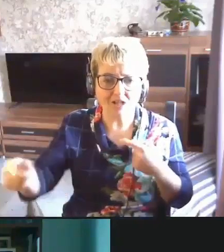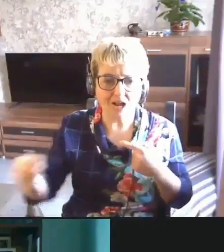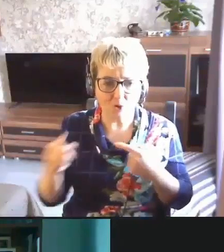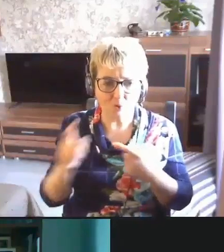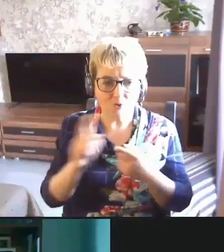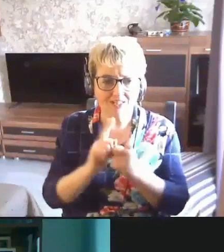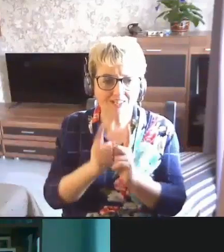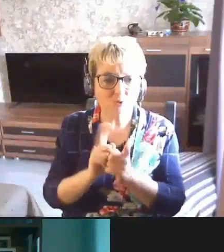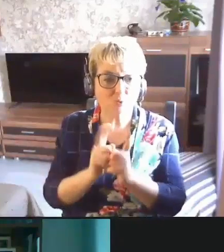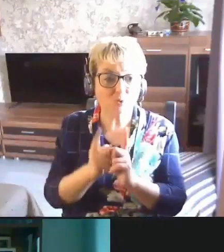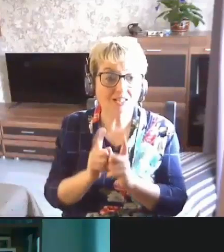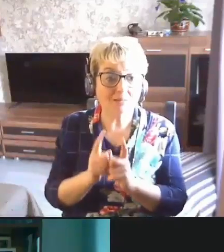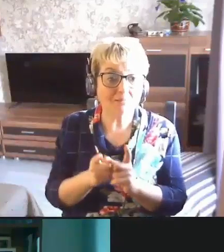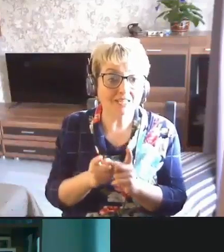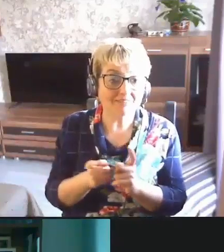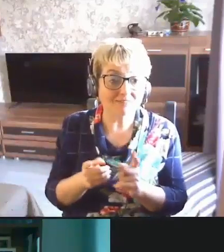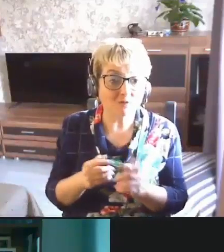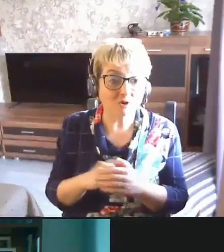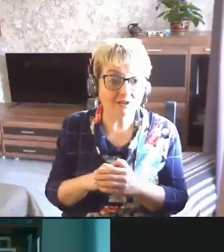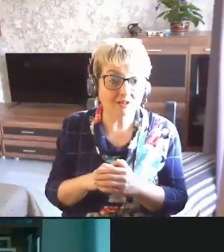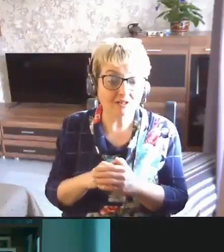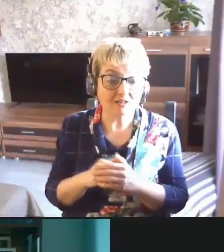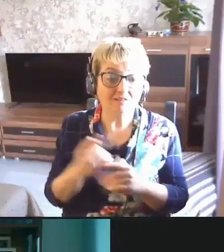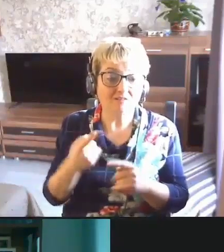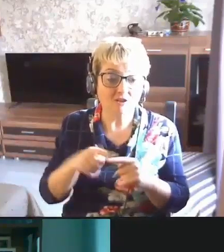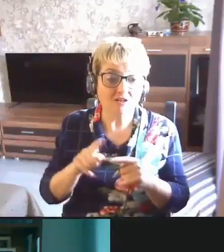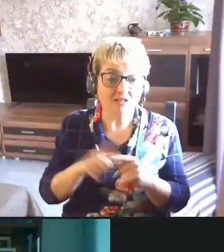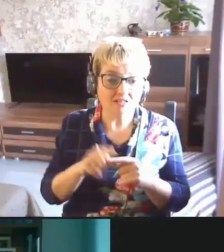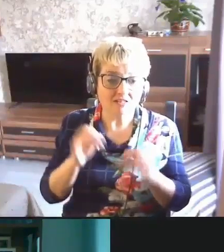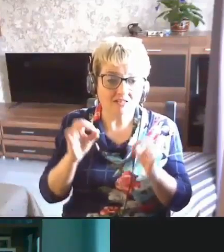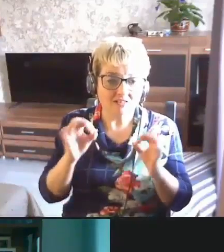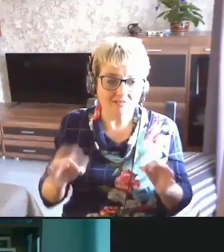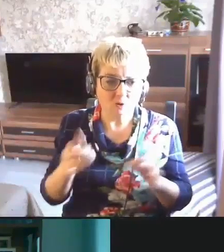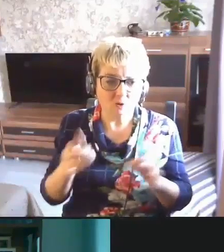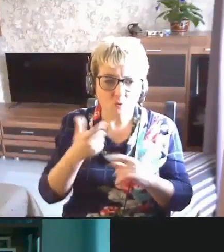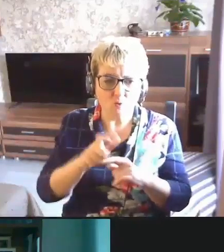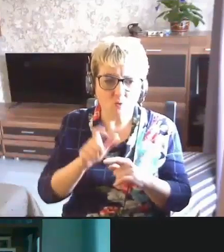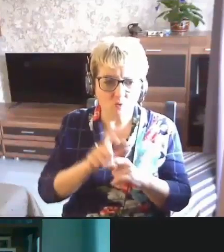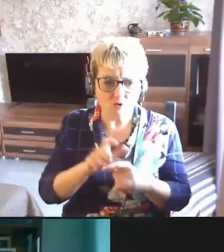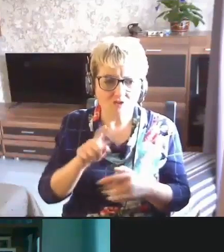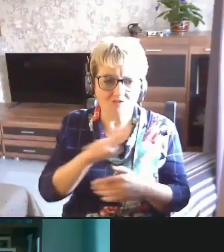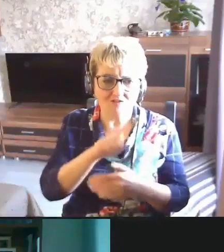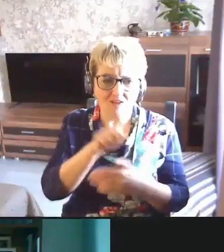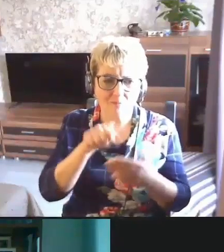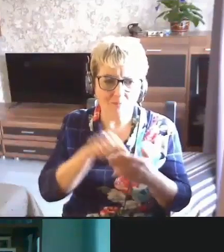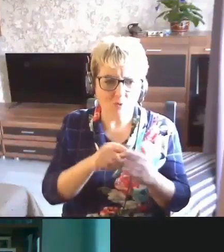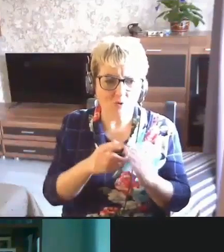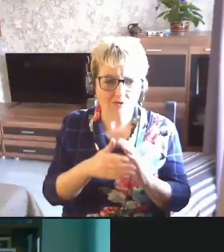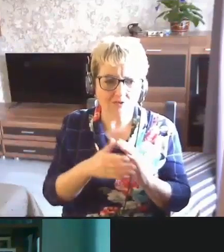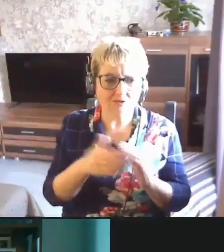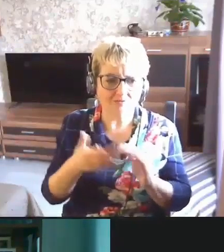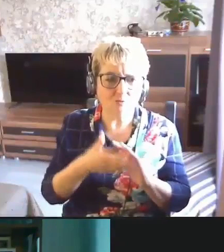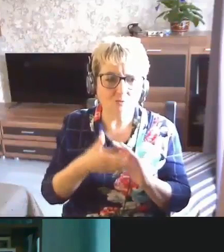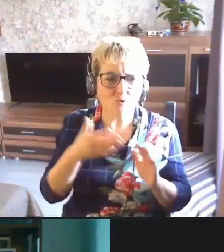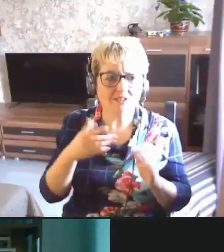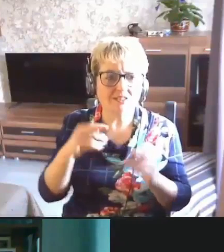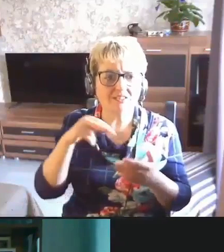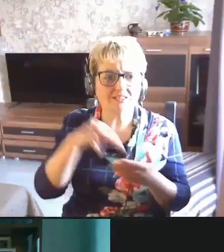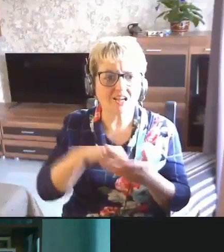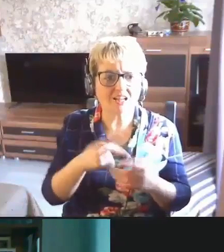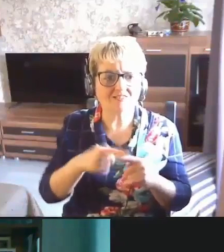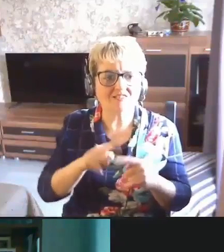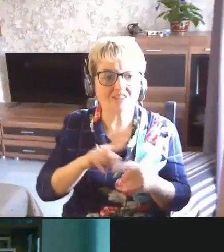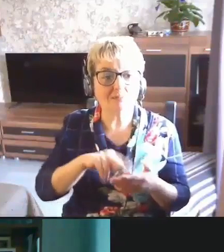трудоперевода. естественно, это очень-очень вопрос стоит в этом плане.